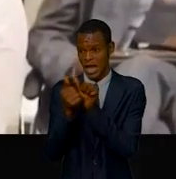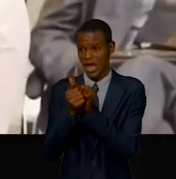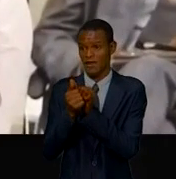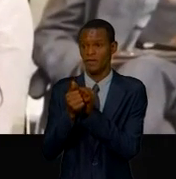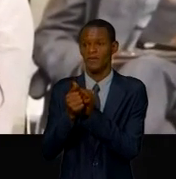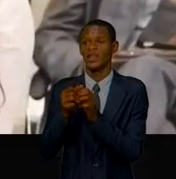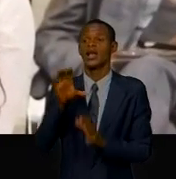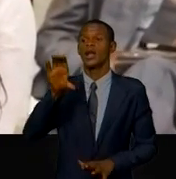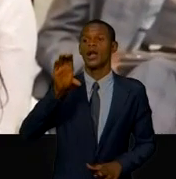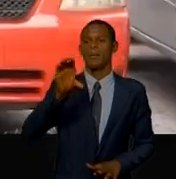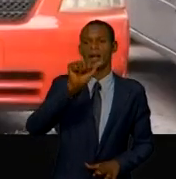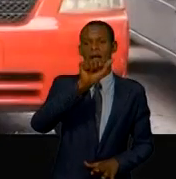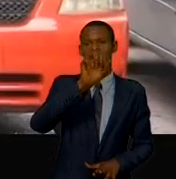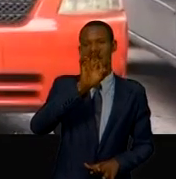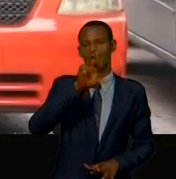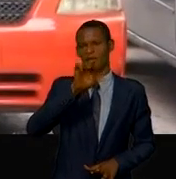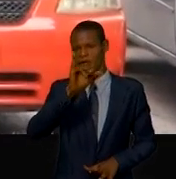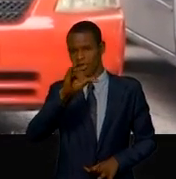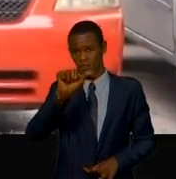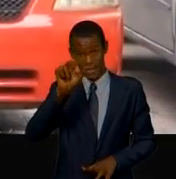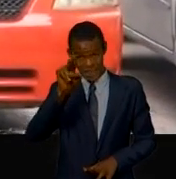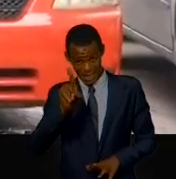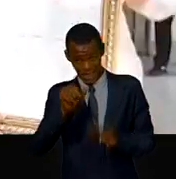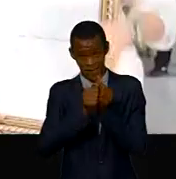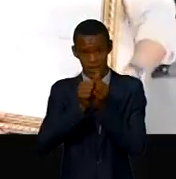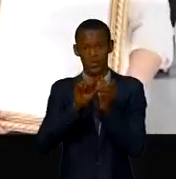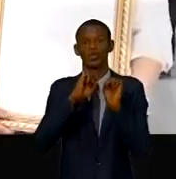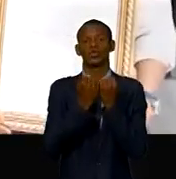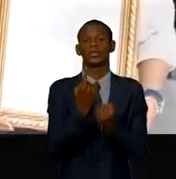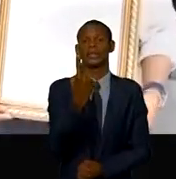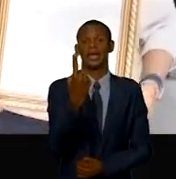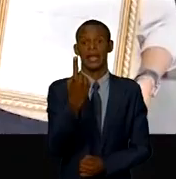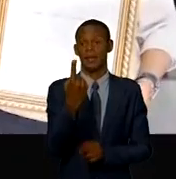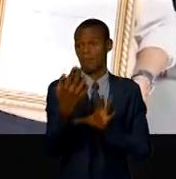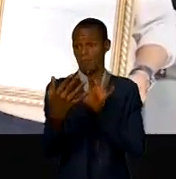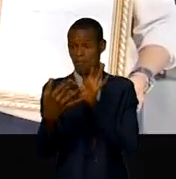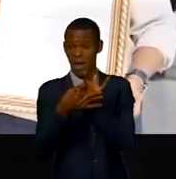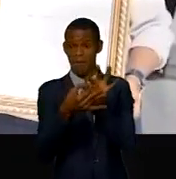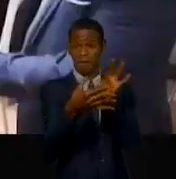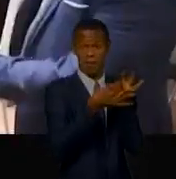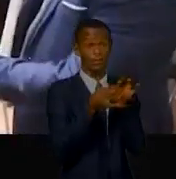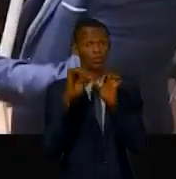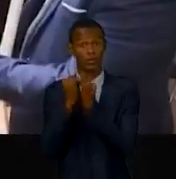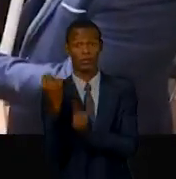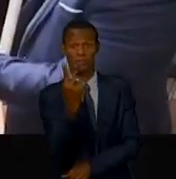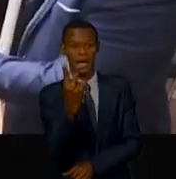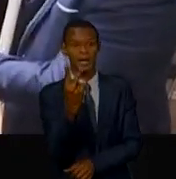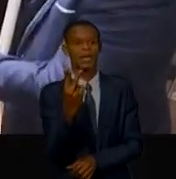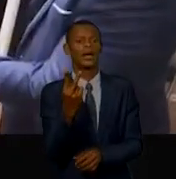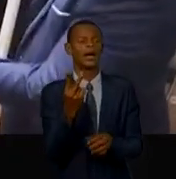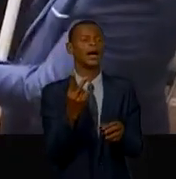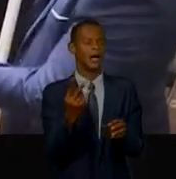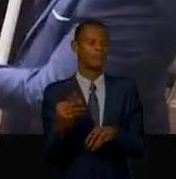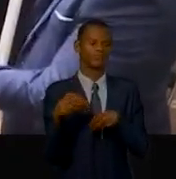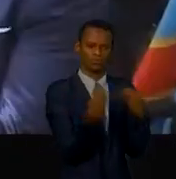et la société Dims. La concrétisation de ce partenariat a poussé ce personnel à décerner un diplôme de mérite au